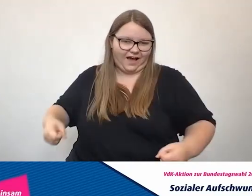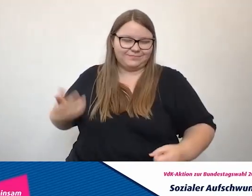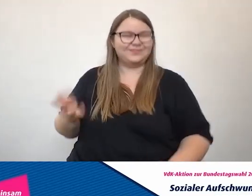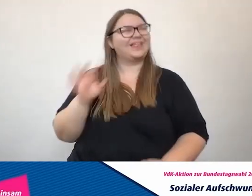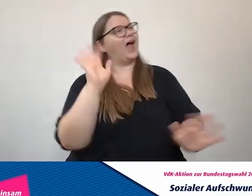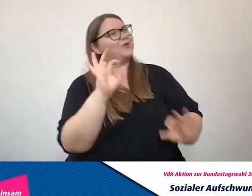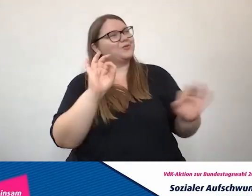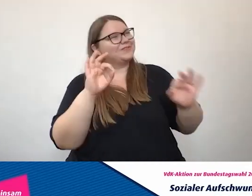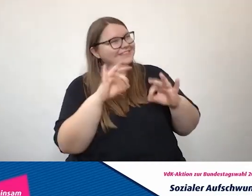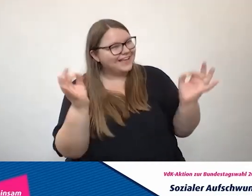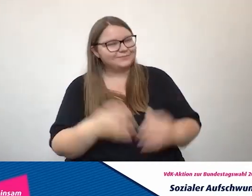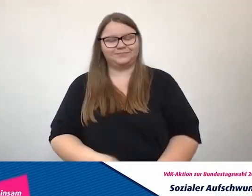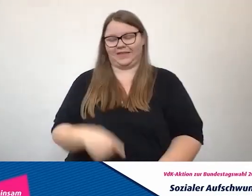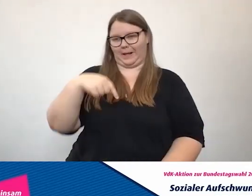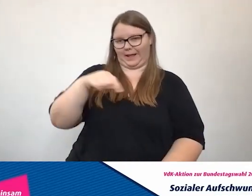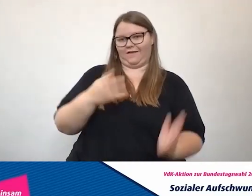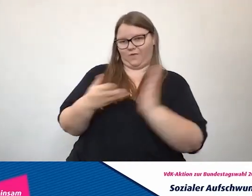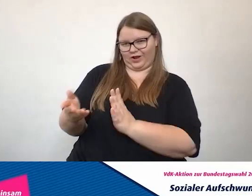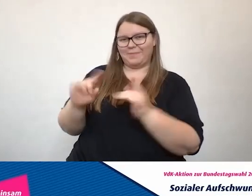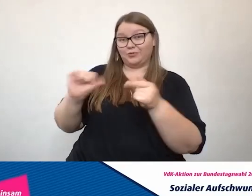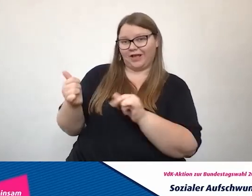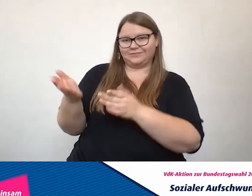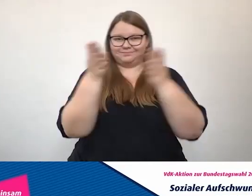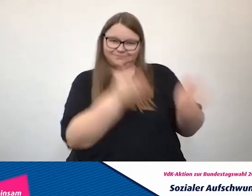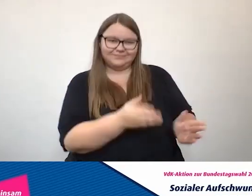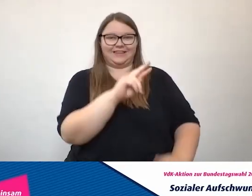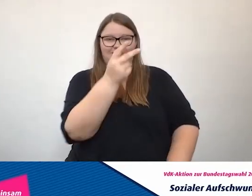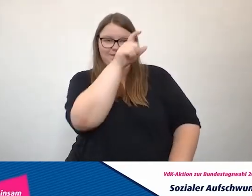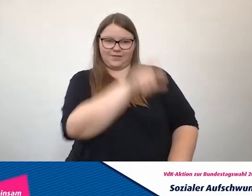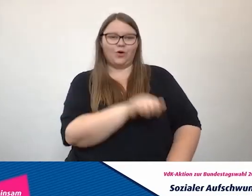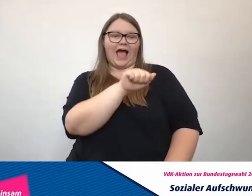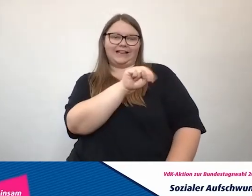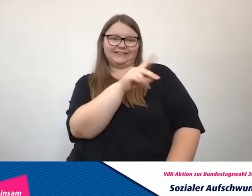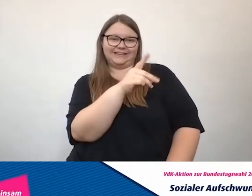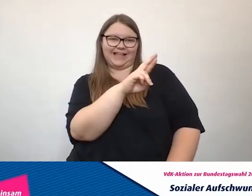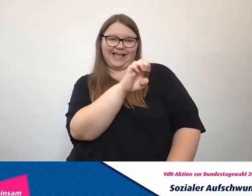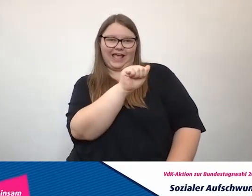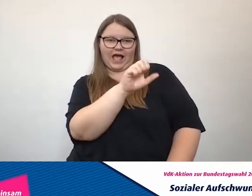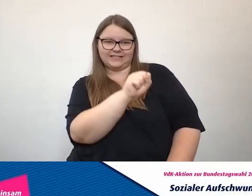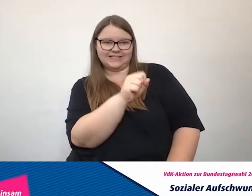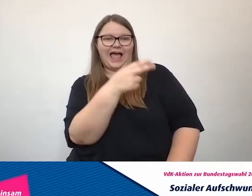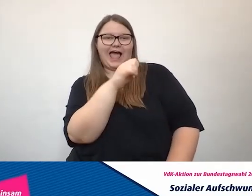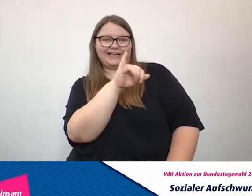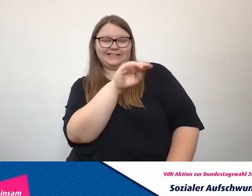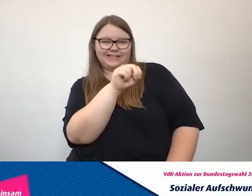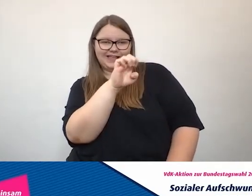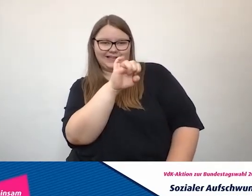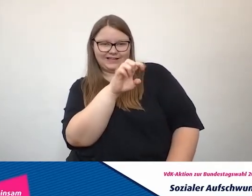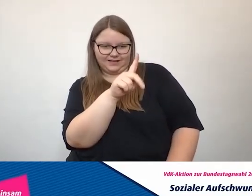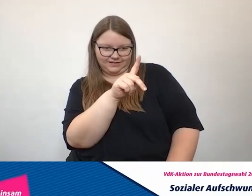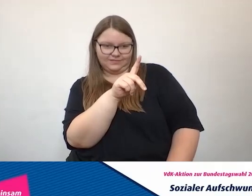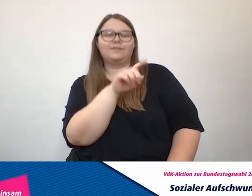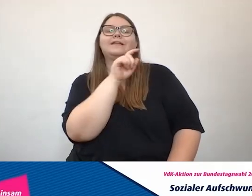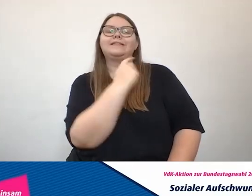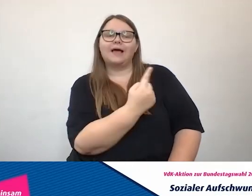dich gleich vor, aber zuvor, Andreas Heinecke, Chef des Dialoghauses in Hamburg, den ich natürlich sehr, sehr